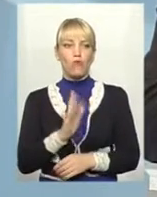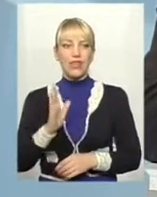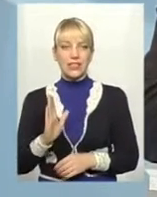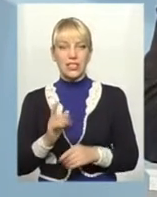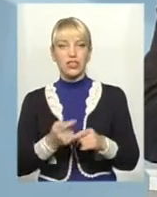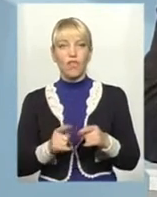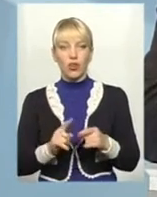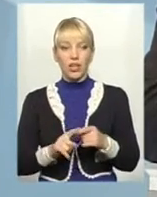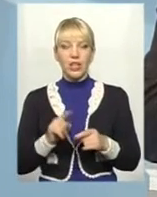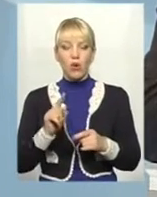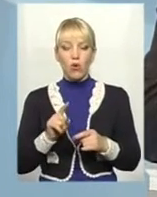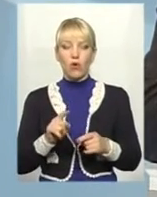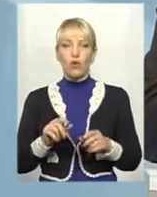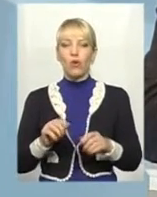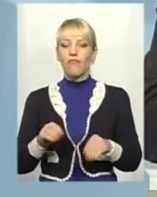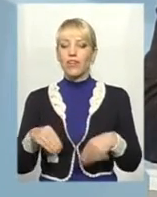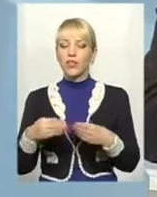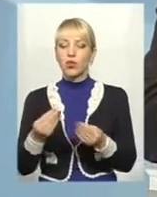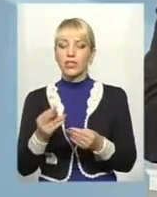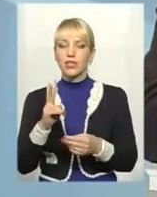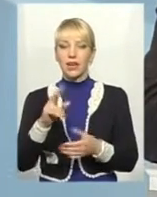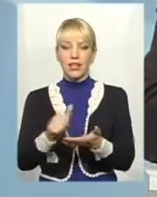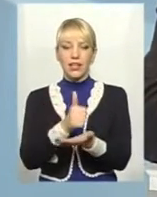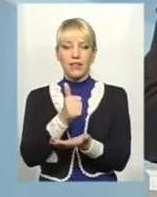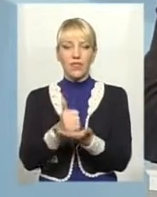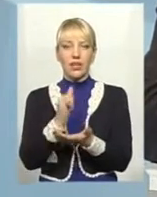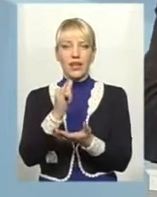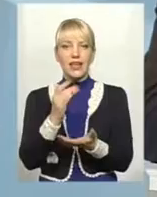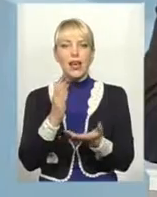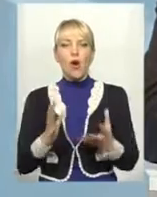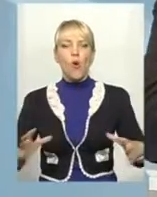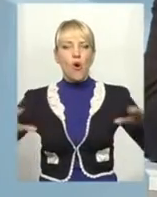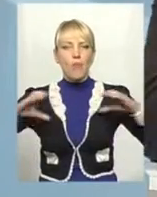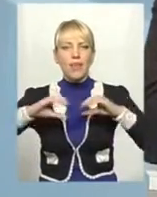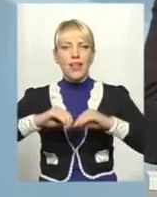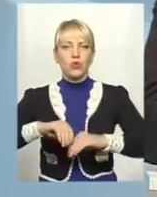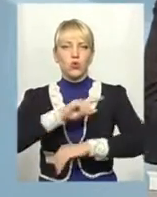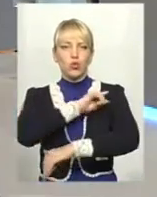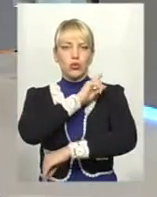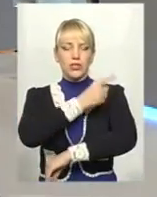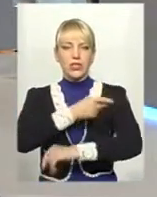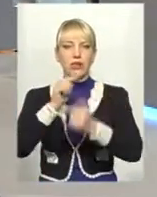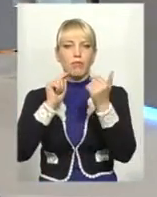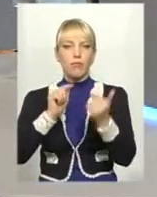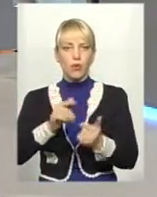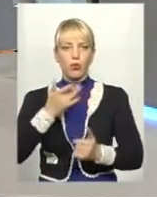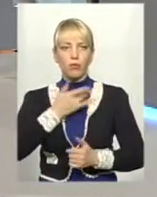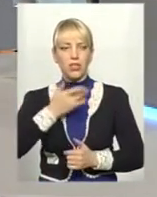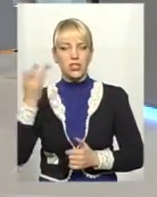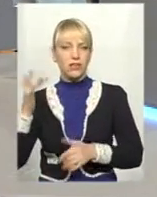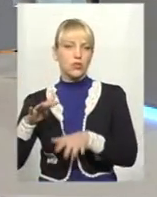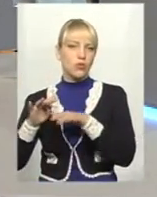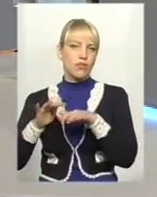вони його виносять як керівника і об'єднуючого силу проти тоді більшовицької навали.